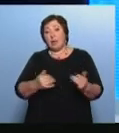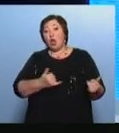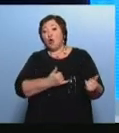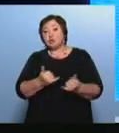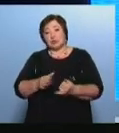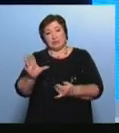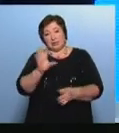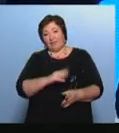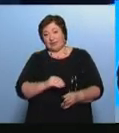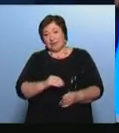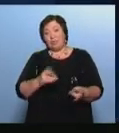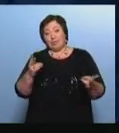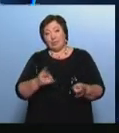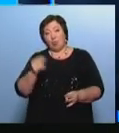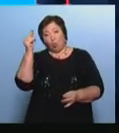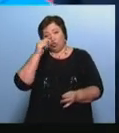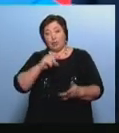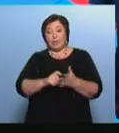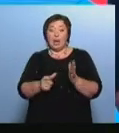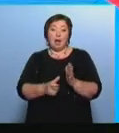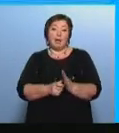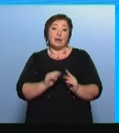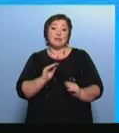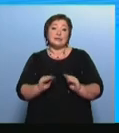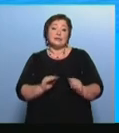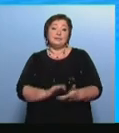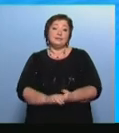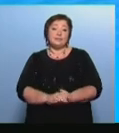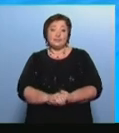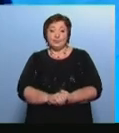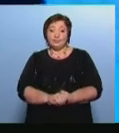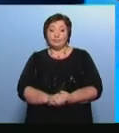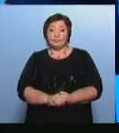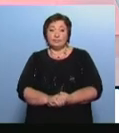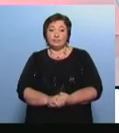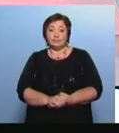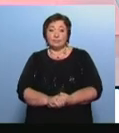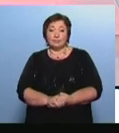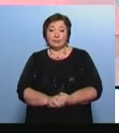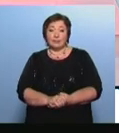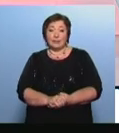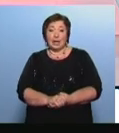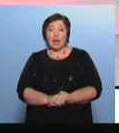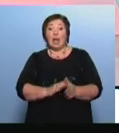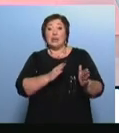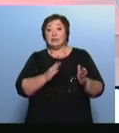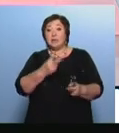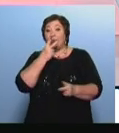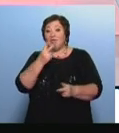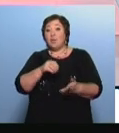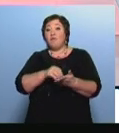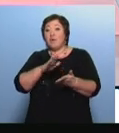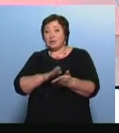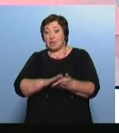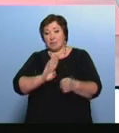необходимым учебные классы Елена Абуховская, Юрий Егоров, Новости Систему видеофиксации